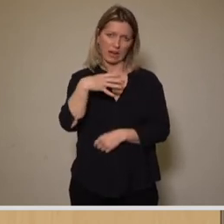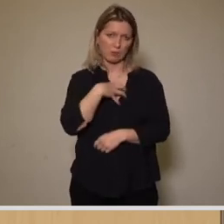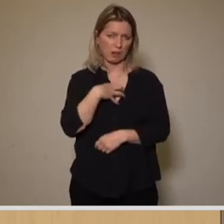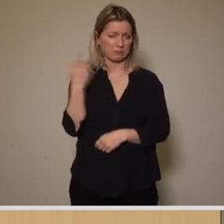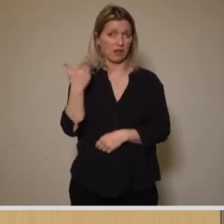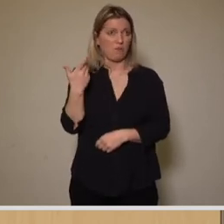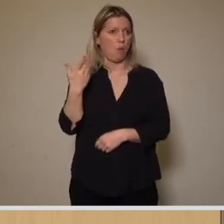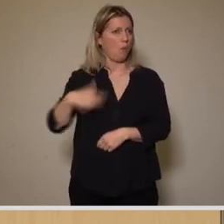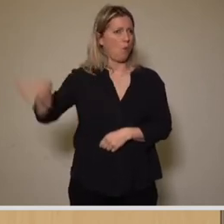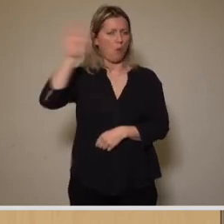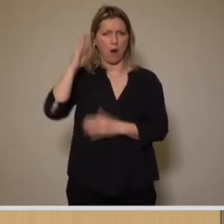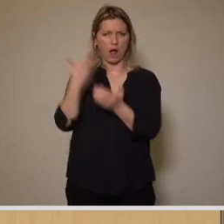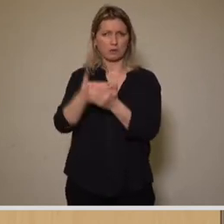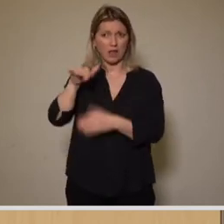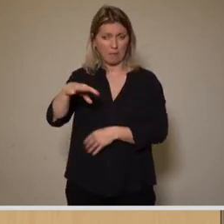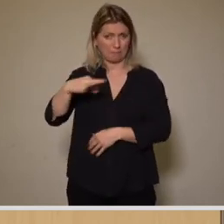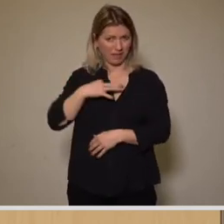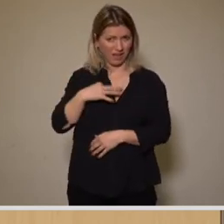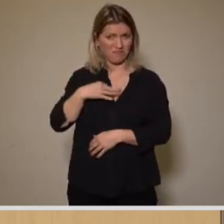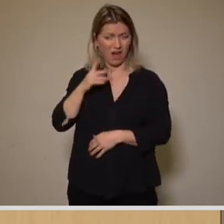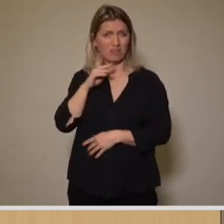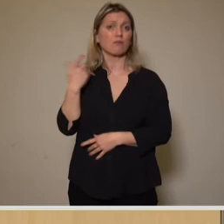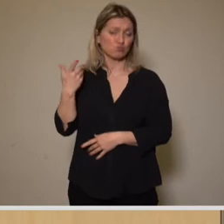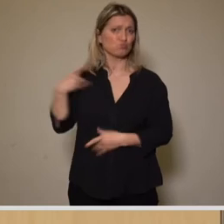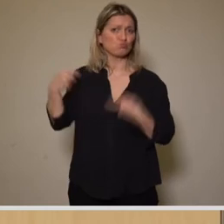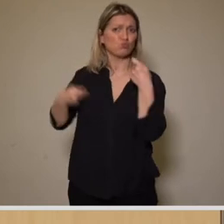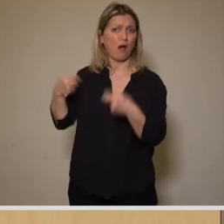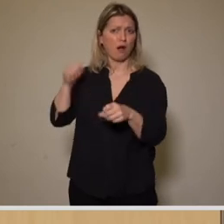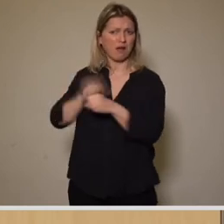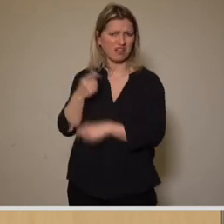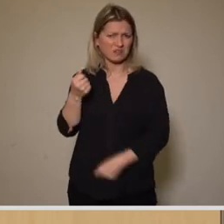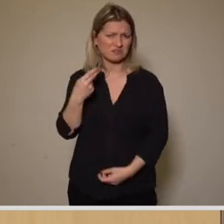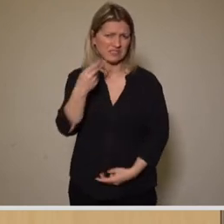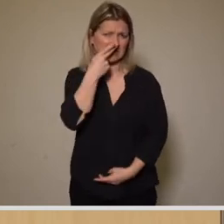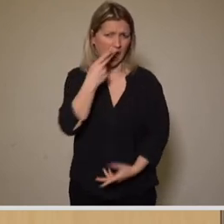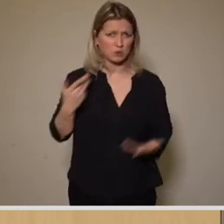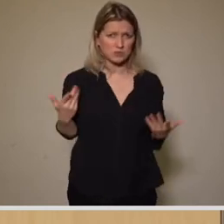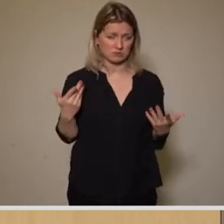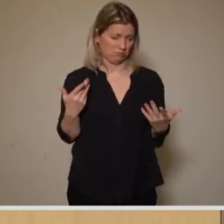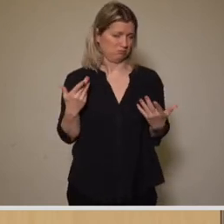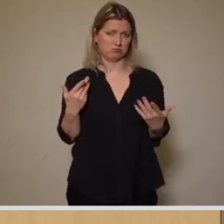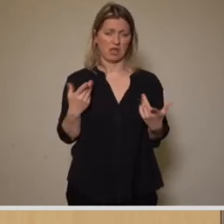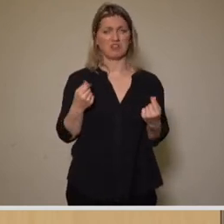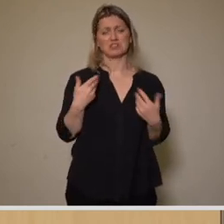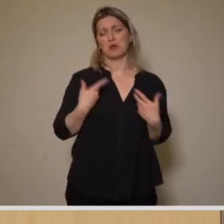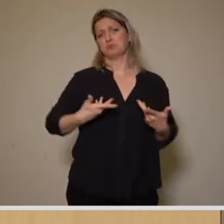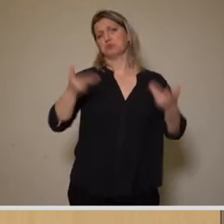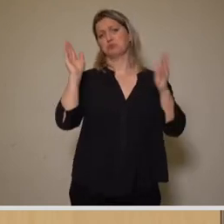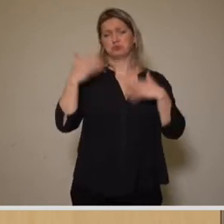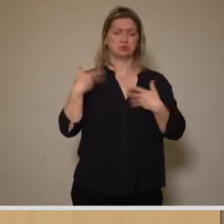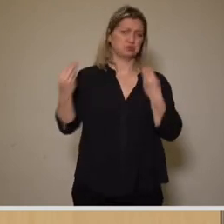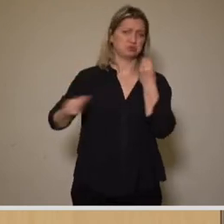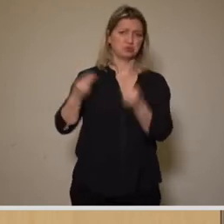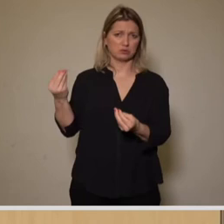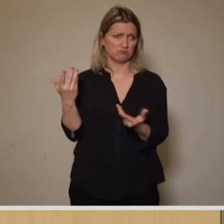Bieter eine wirtschaftliche Badbetreibung vornehmen kann und die Frage der Finanzierung. Denn finanzielle Spielräume wird es auf unabsehbare